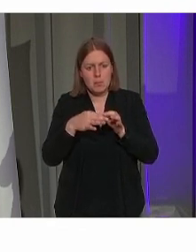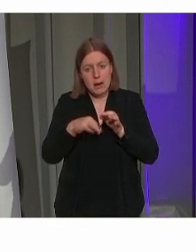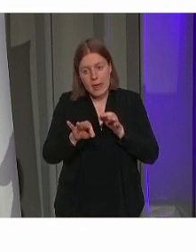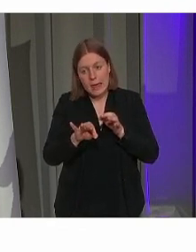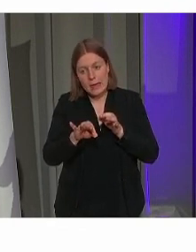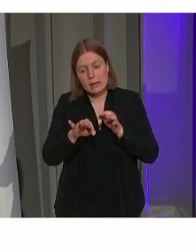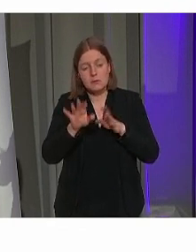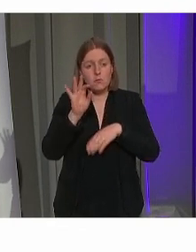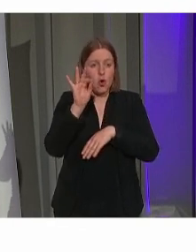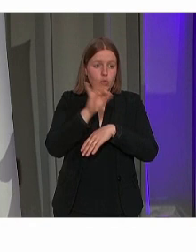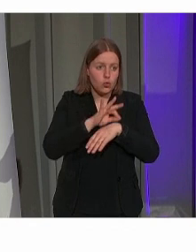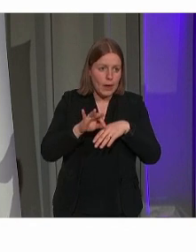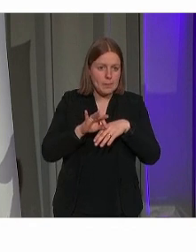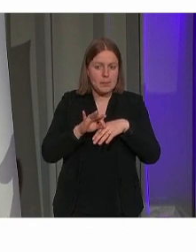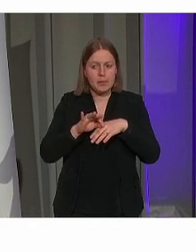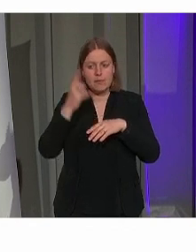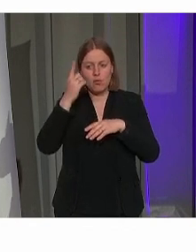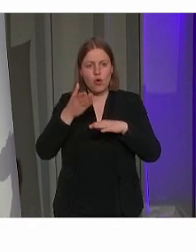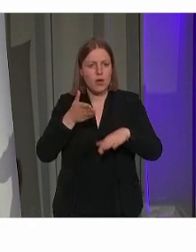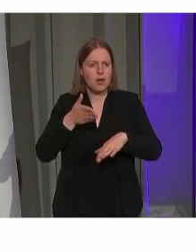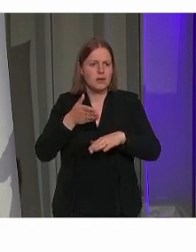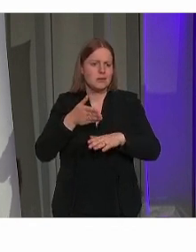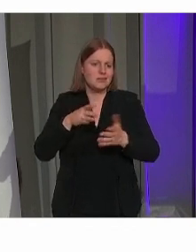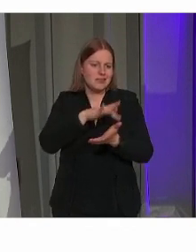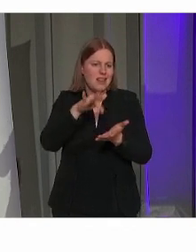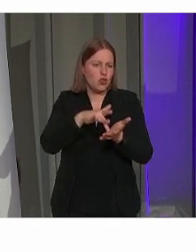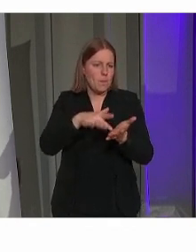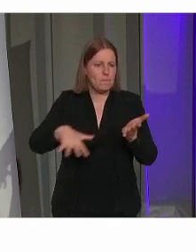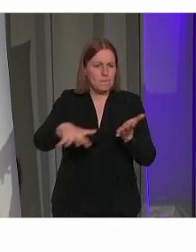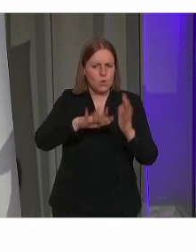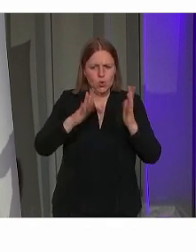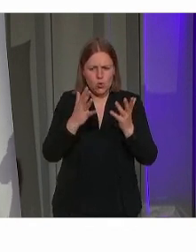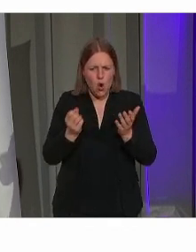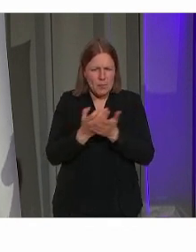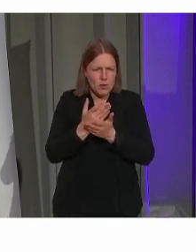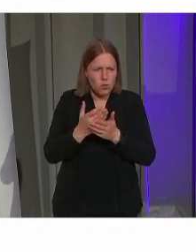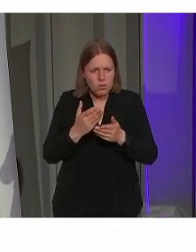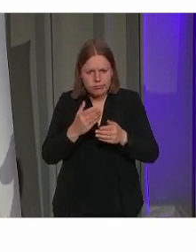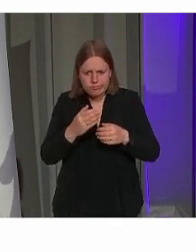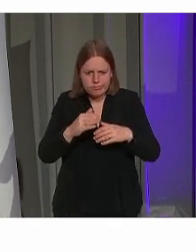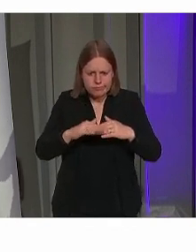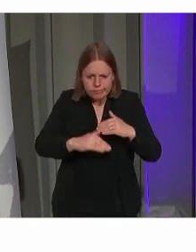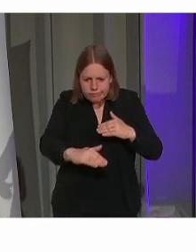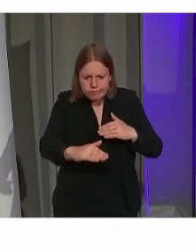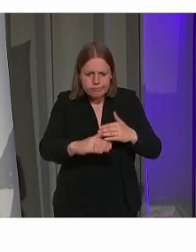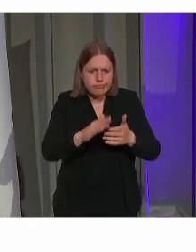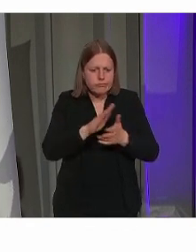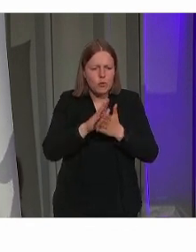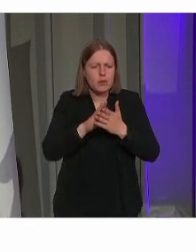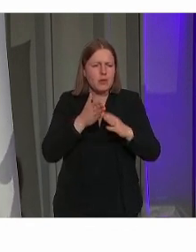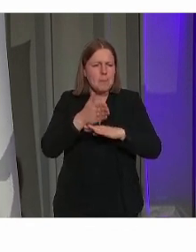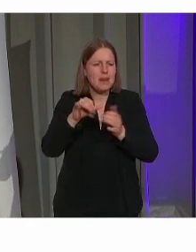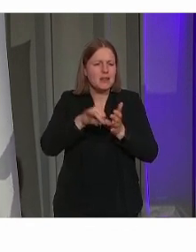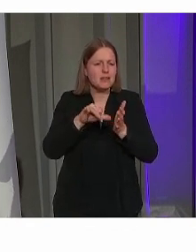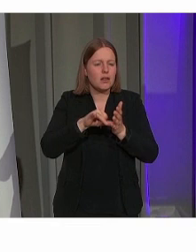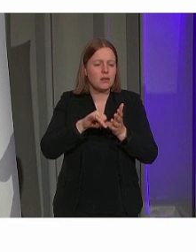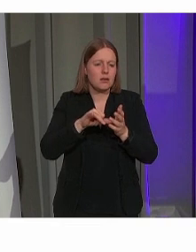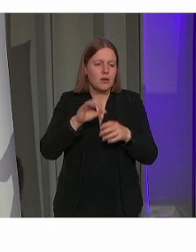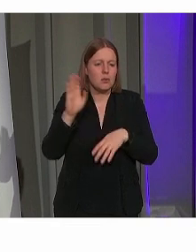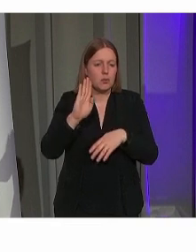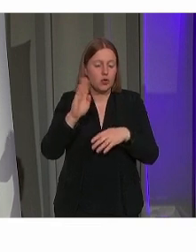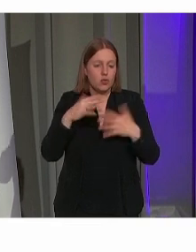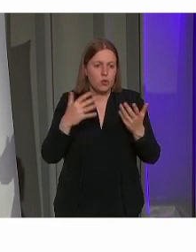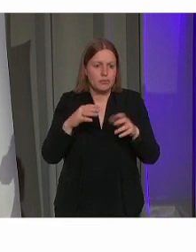ontwerp van heraanleg in de binnenstad. Hier is al genoemd binnenstad van Stad Brugge is UNESCO